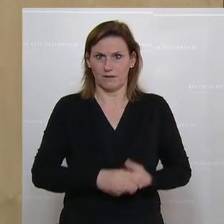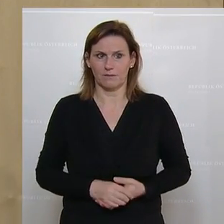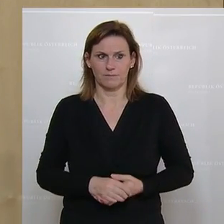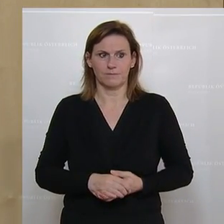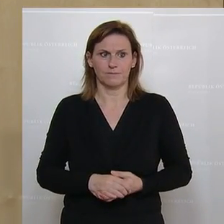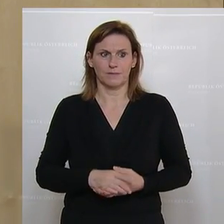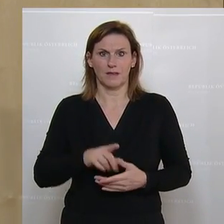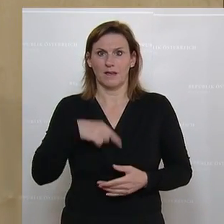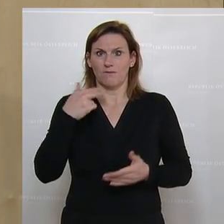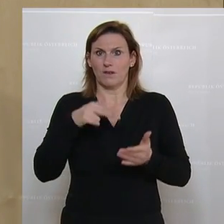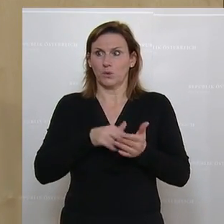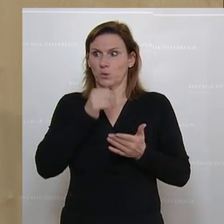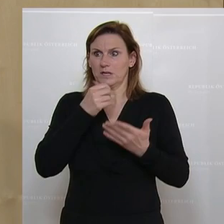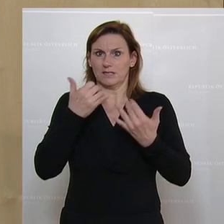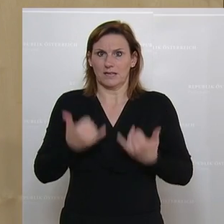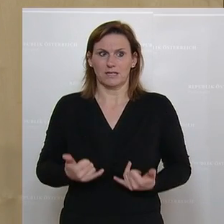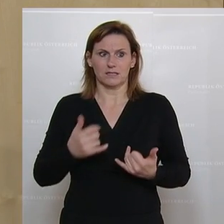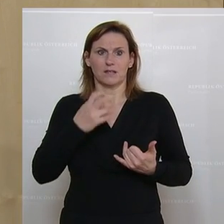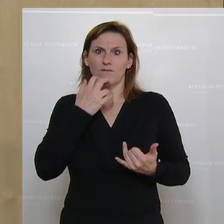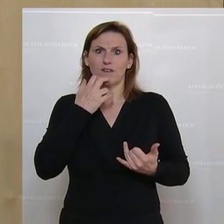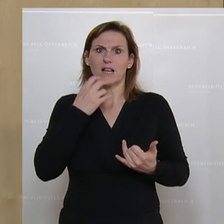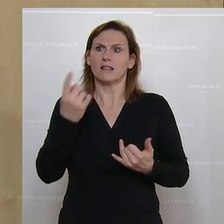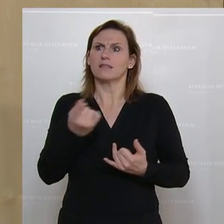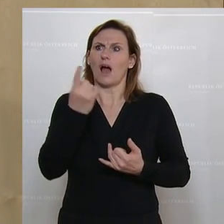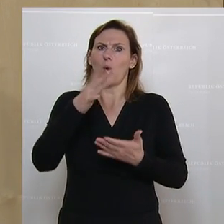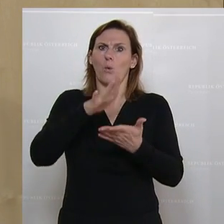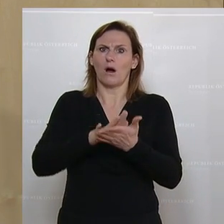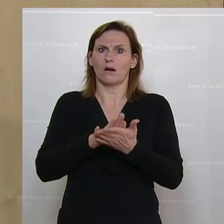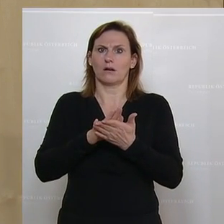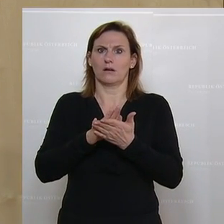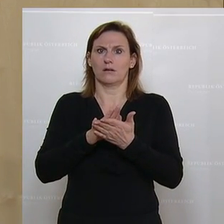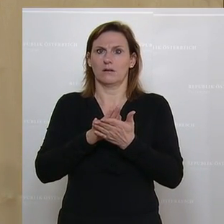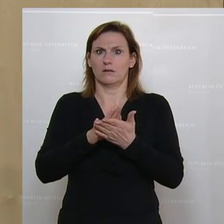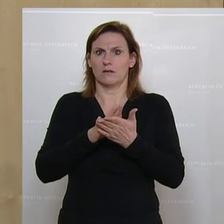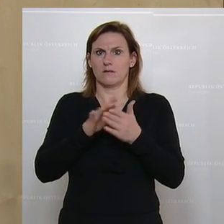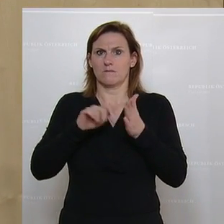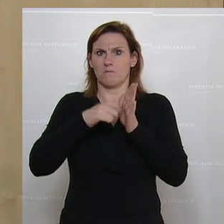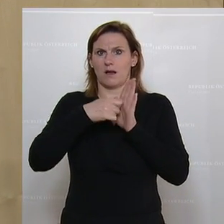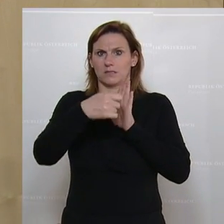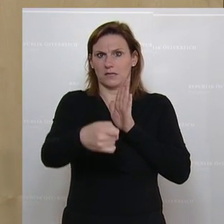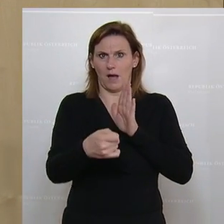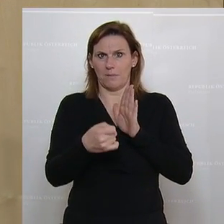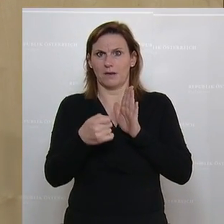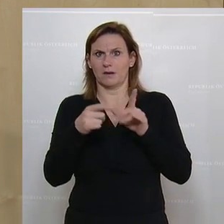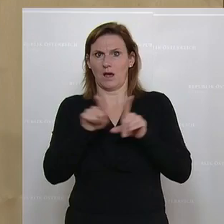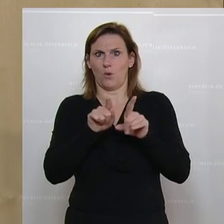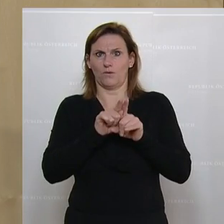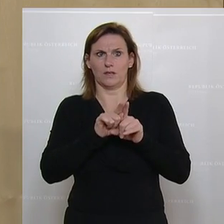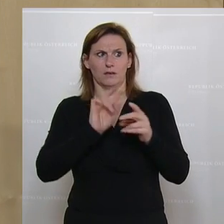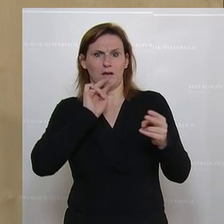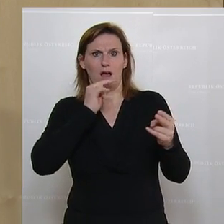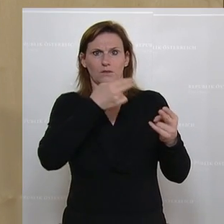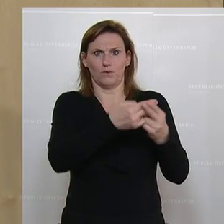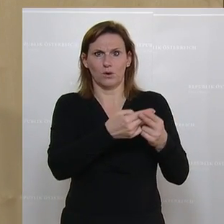Abgeordneter, nicht so weit, dass wir sagen, wir wollen hier reziproke Maßnahmen setzen, also Sanktionen mit Gegensanktionen beantworten, sondern unser Ansatz ist,